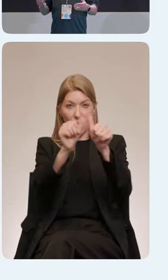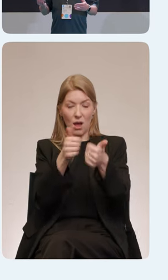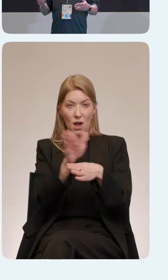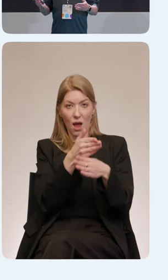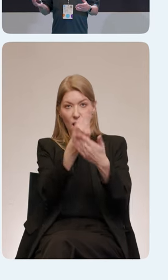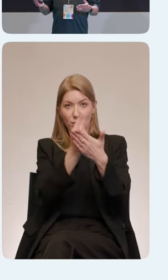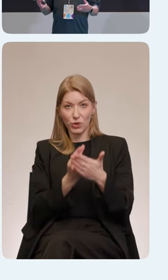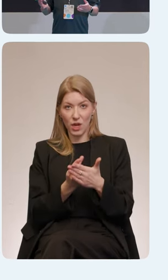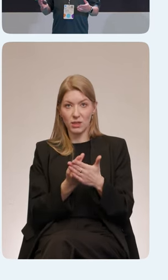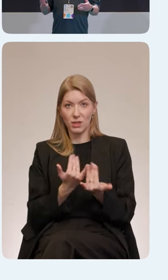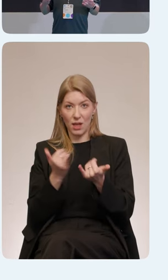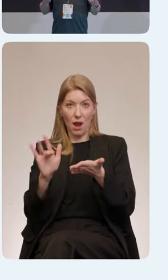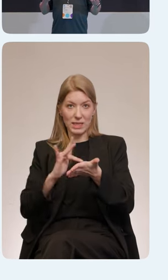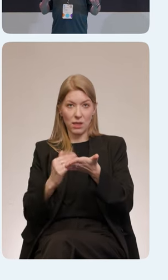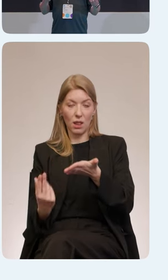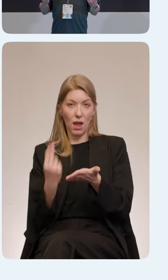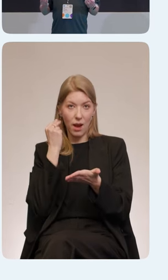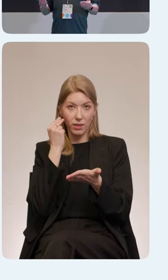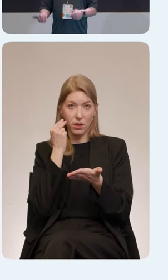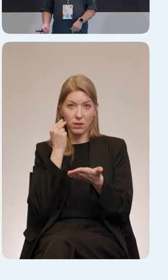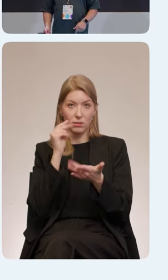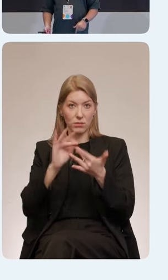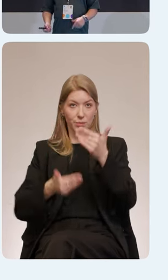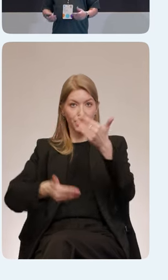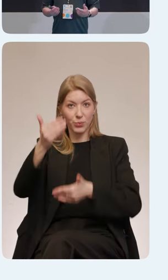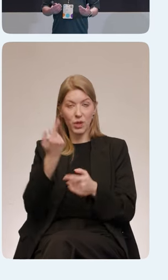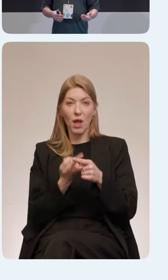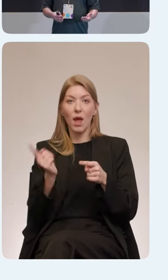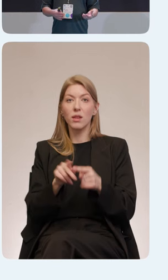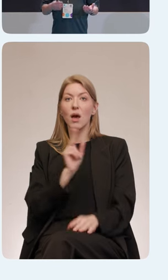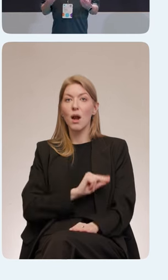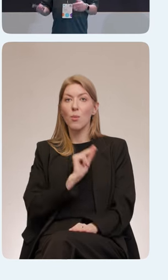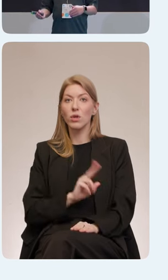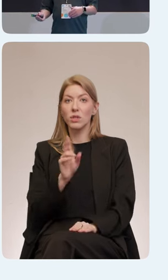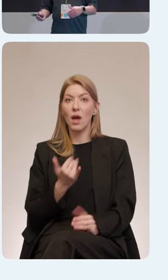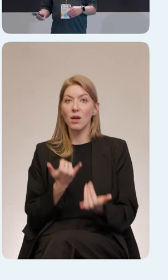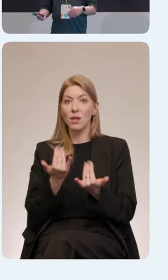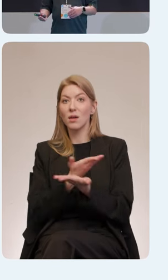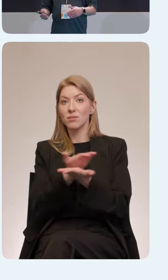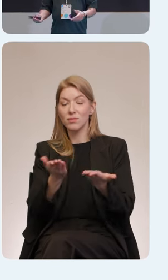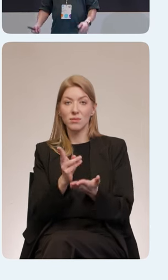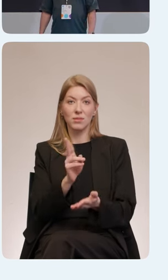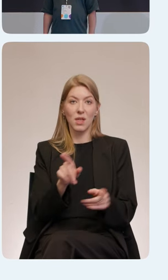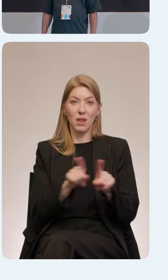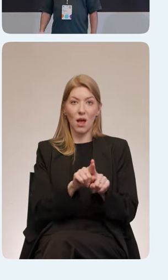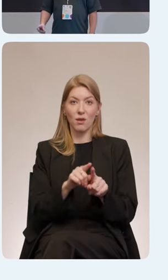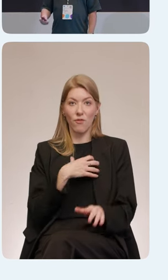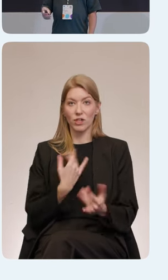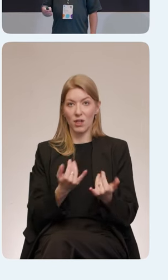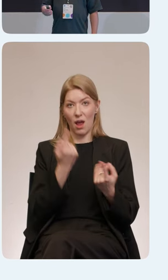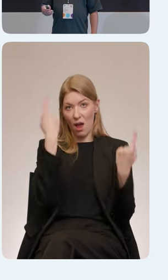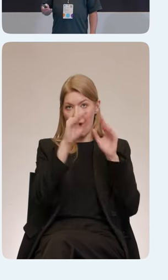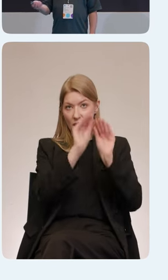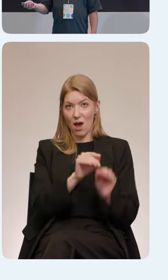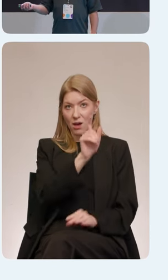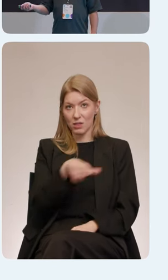макеты для скринридера, то это упростит работу как вашу, так и работу разработчика, когда они будут это все собирать.